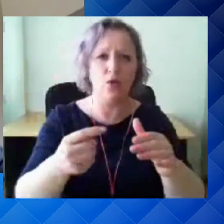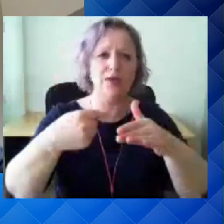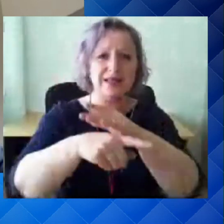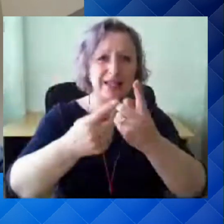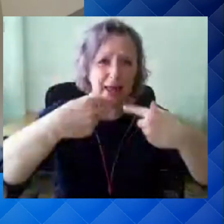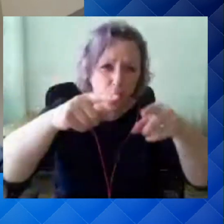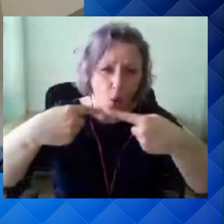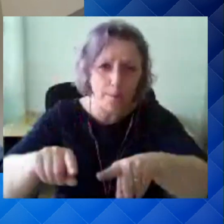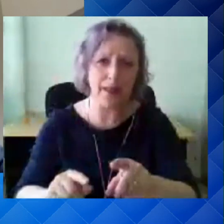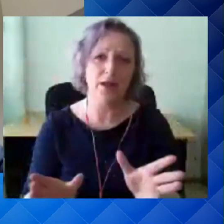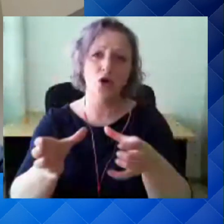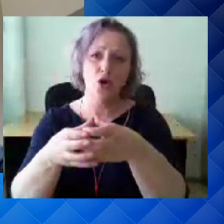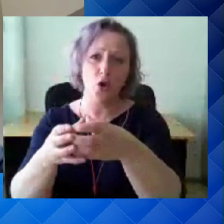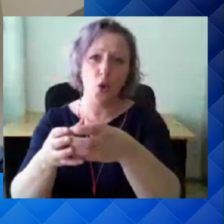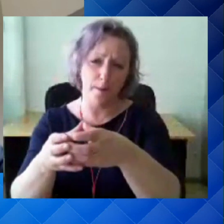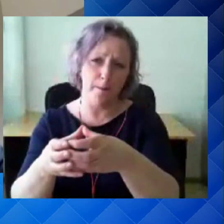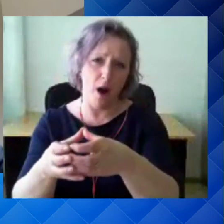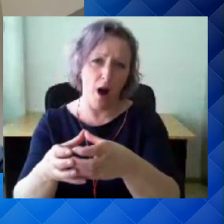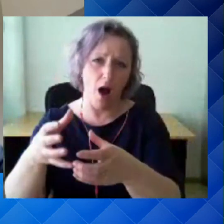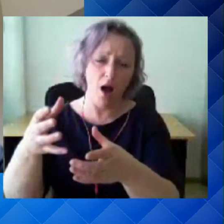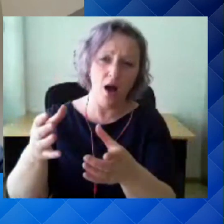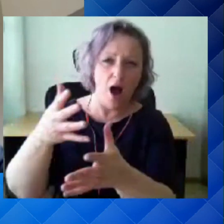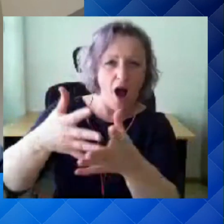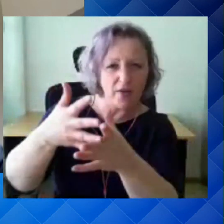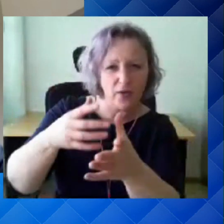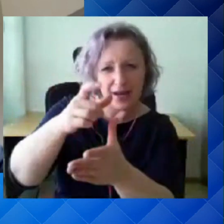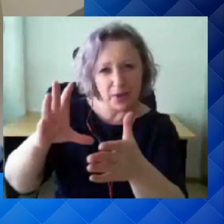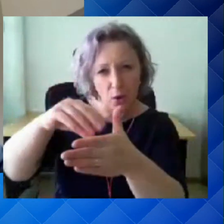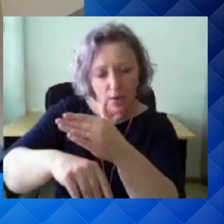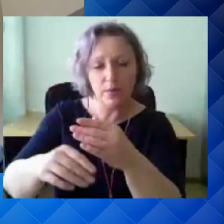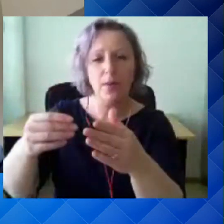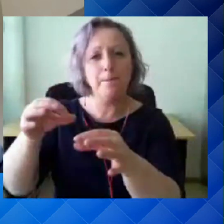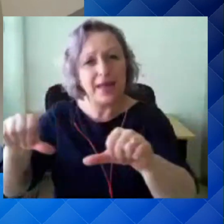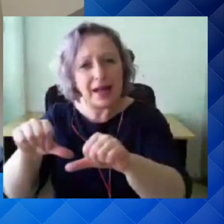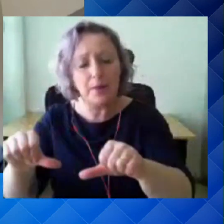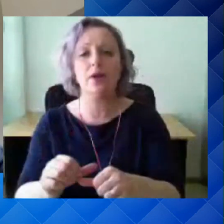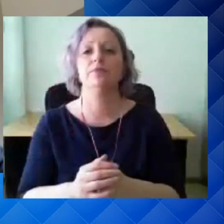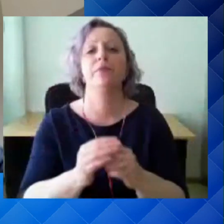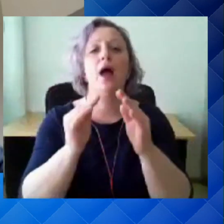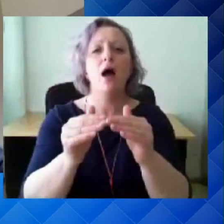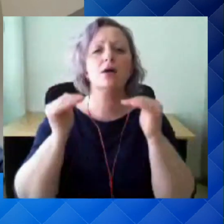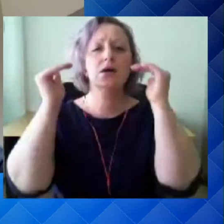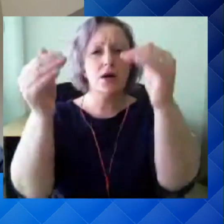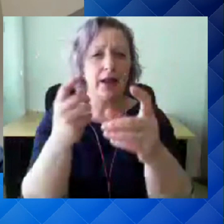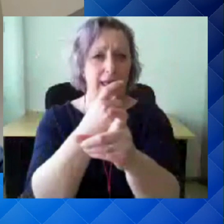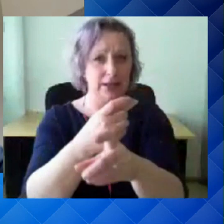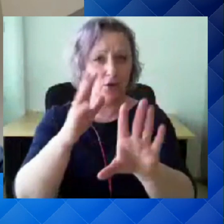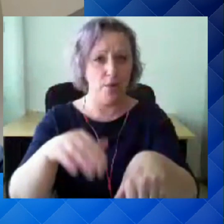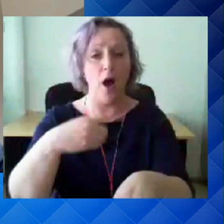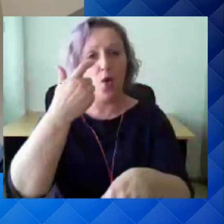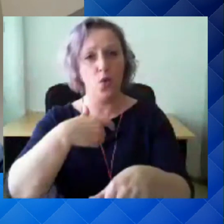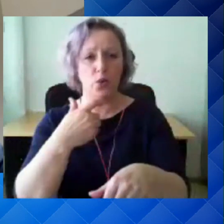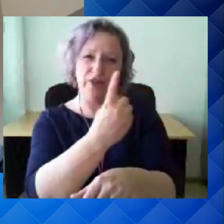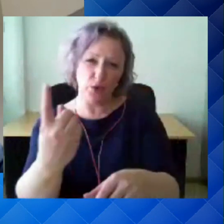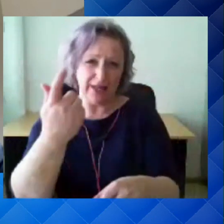piirame ja regionaalselt piirame. Ja kõrge riskiga tasemel siis juba peaks üksikisik vältima kõiki